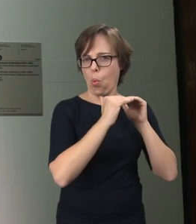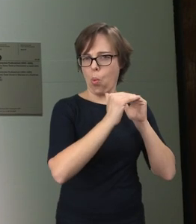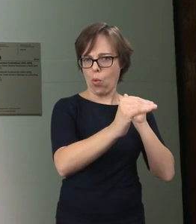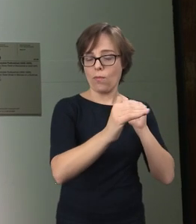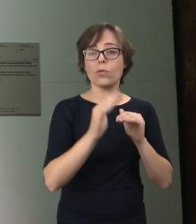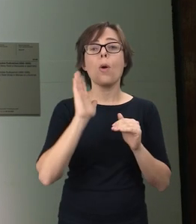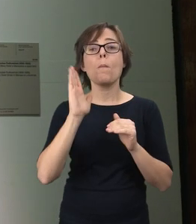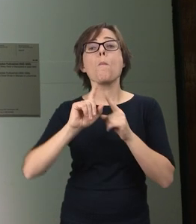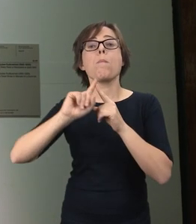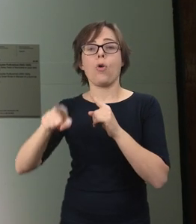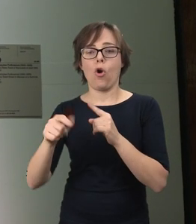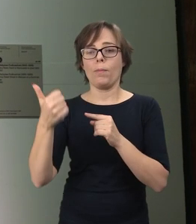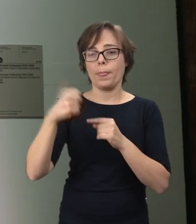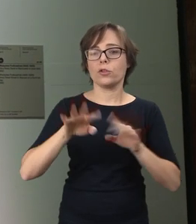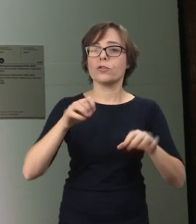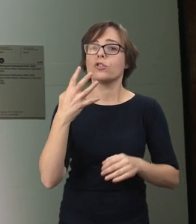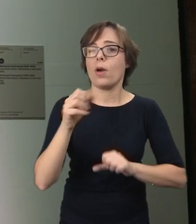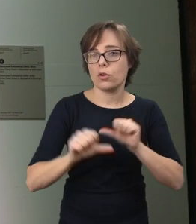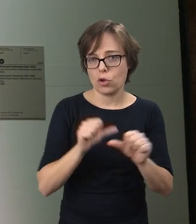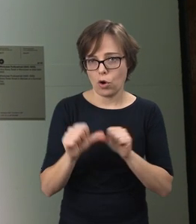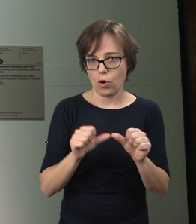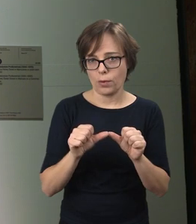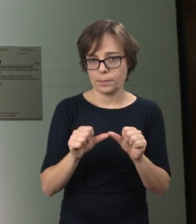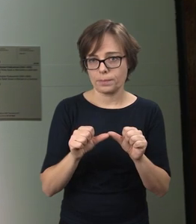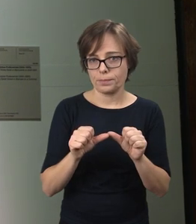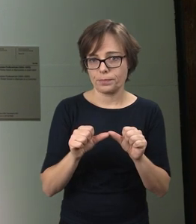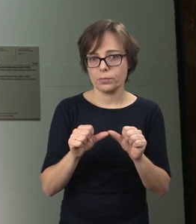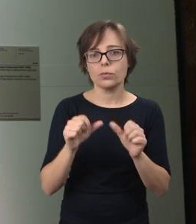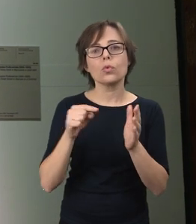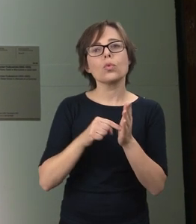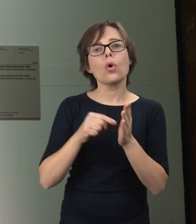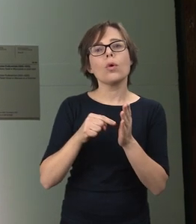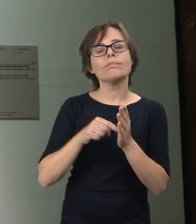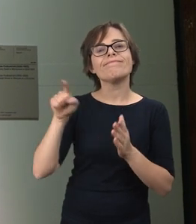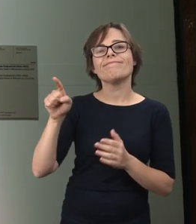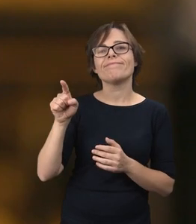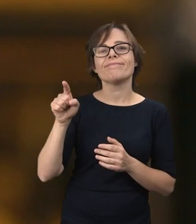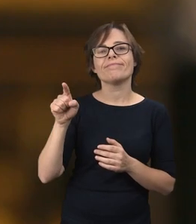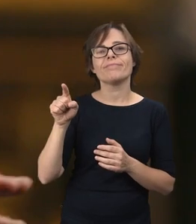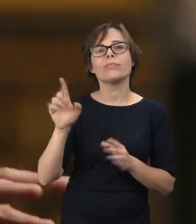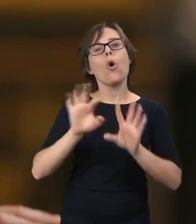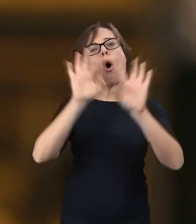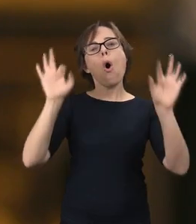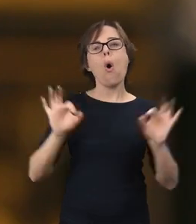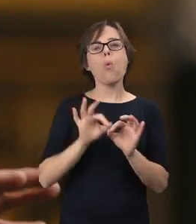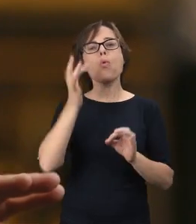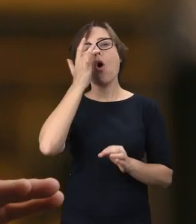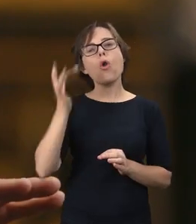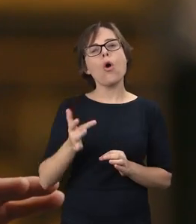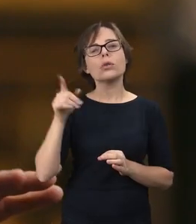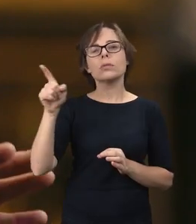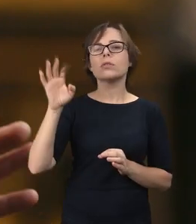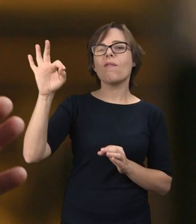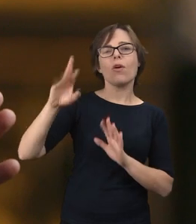roku 1904, kiedy przestanie obowiązywać ten ogólnorosyjski